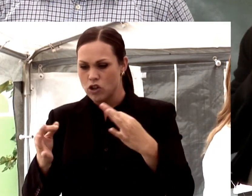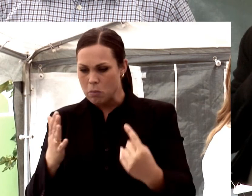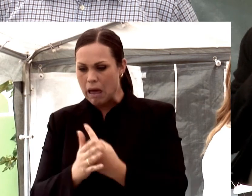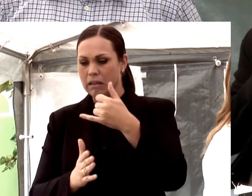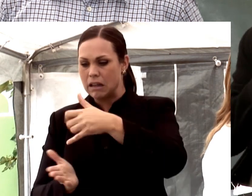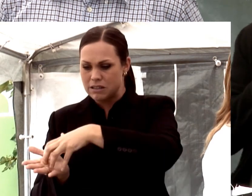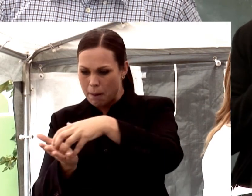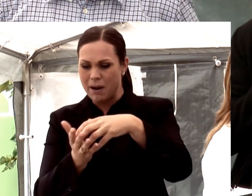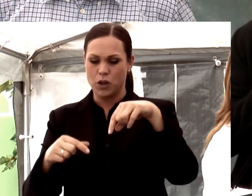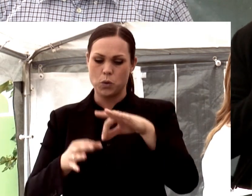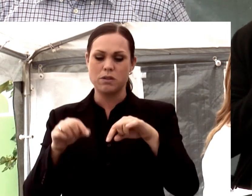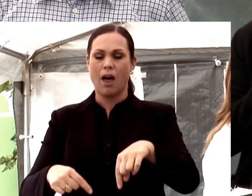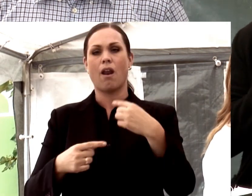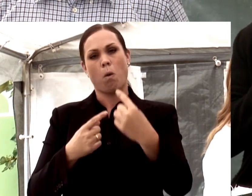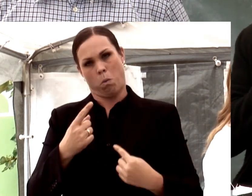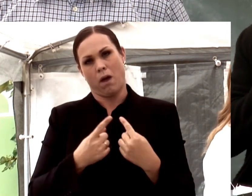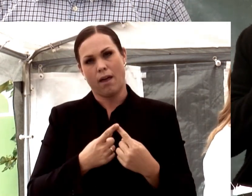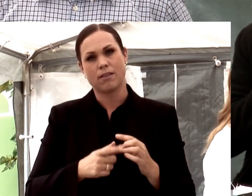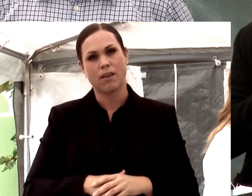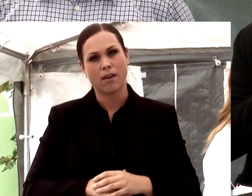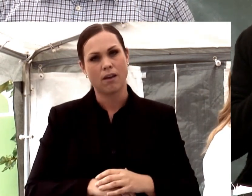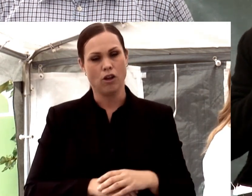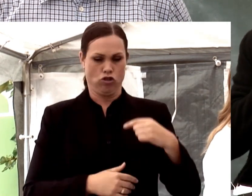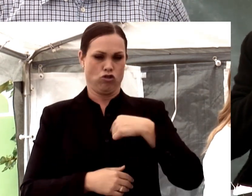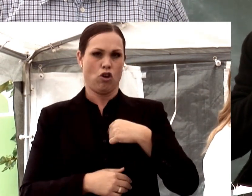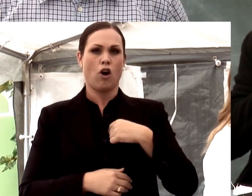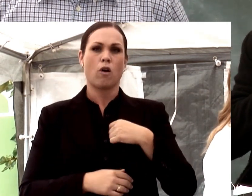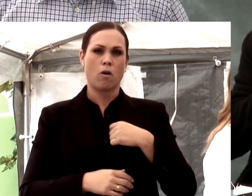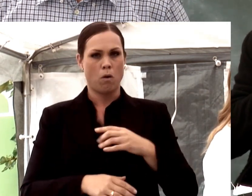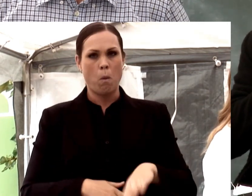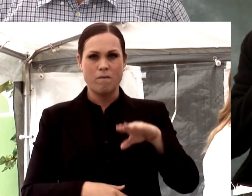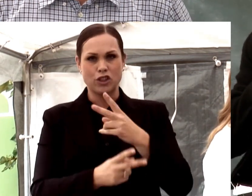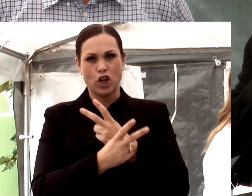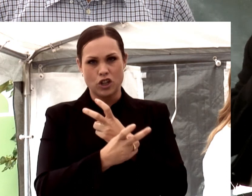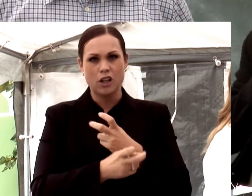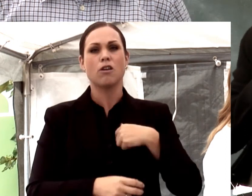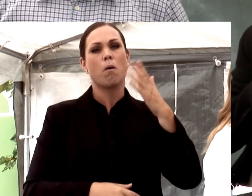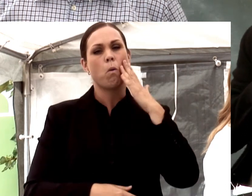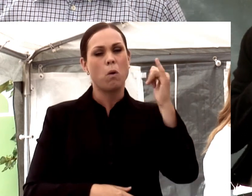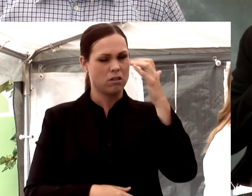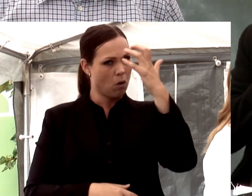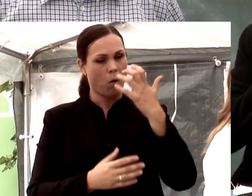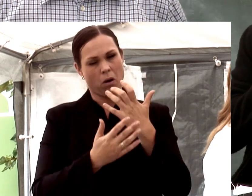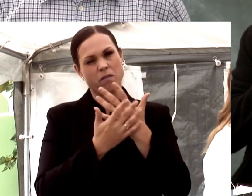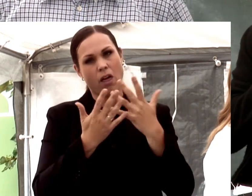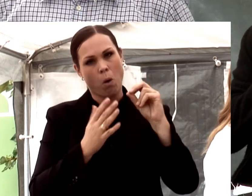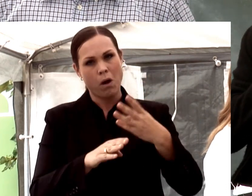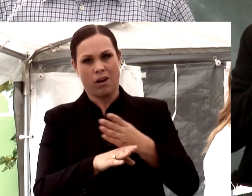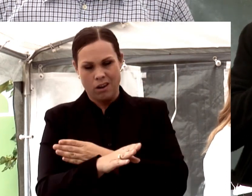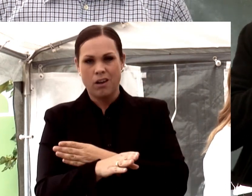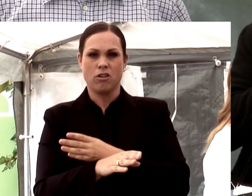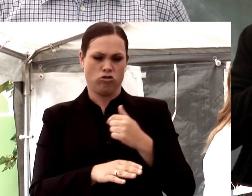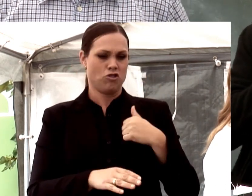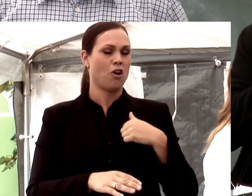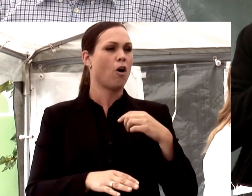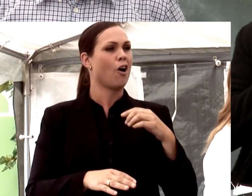under samhället under det här året. Jag är östgötte, bor i Stockholm sen många år. Jag har den